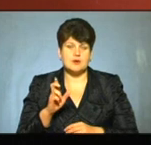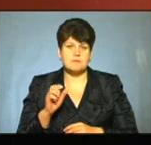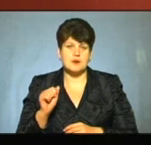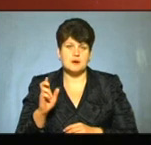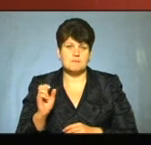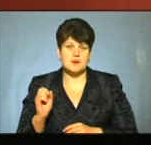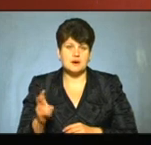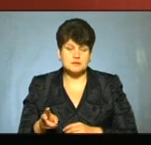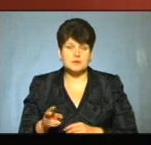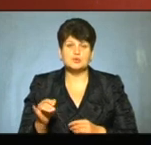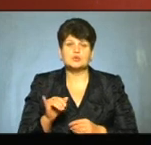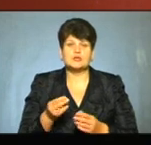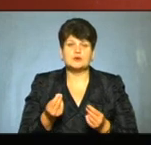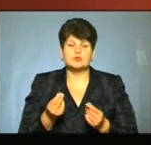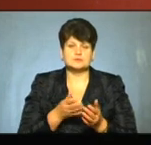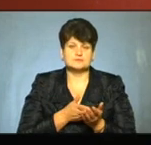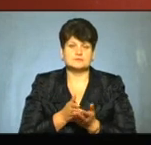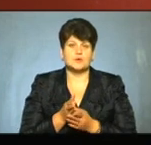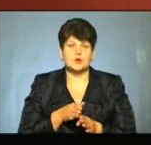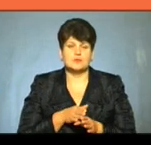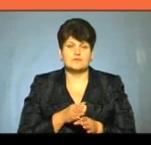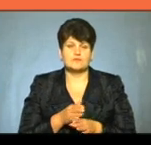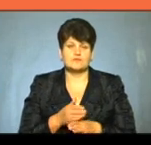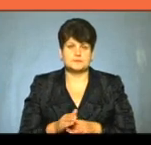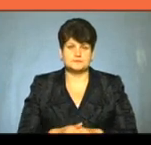Власне, куди, в який фонд мають ці гроші розпреділятись?